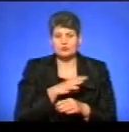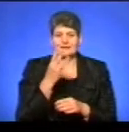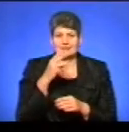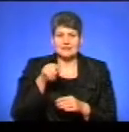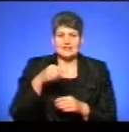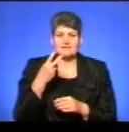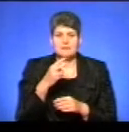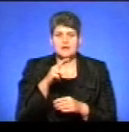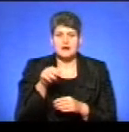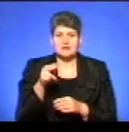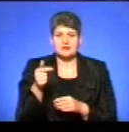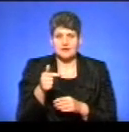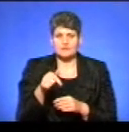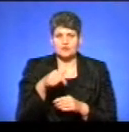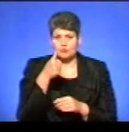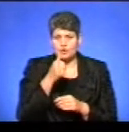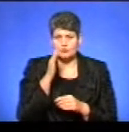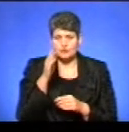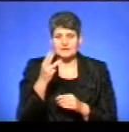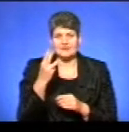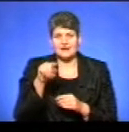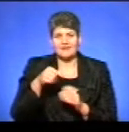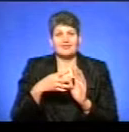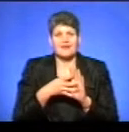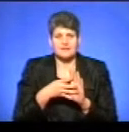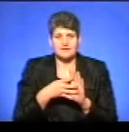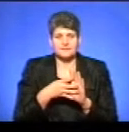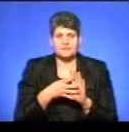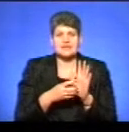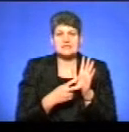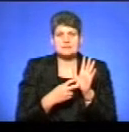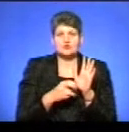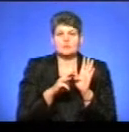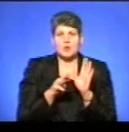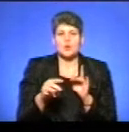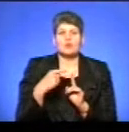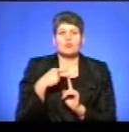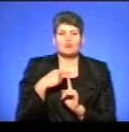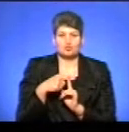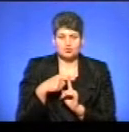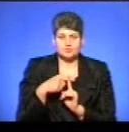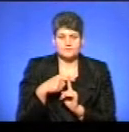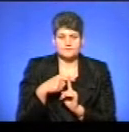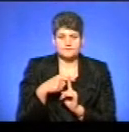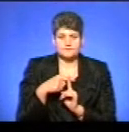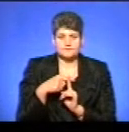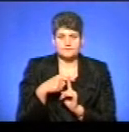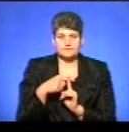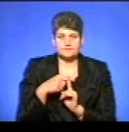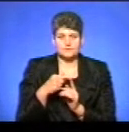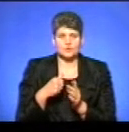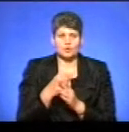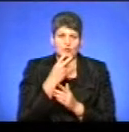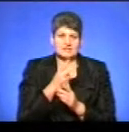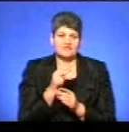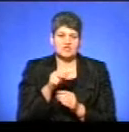,2 мільярда гривень, в цьому році прогнозуємо 3,9 мільярд. Тобто, 700 мільйонів плюсу до показників